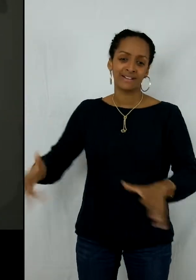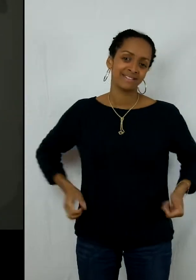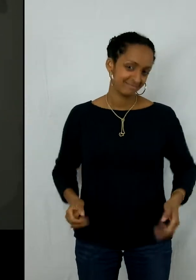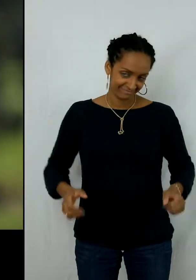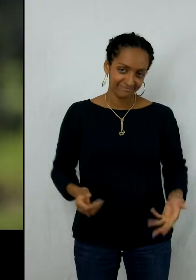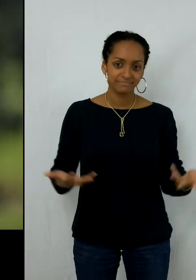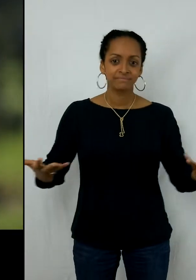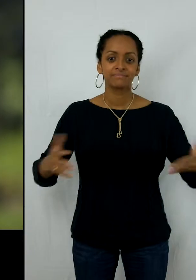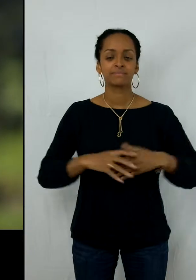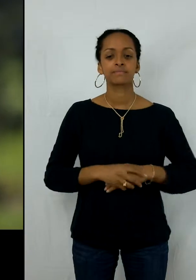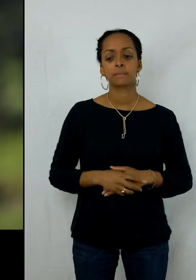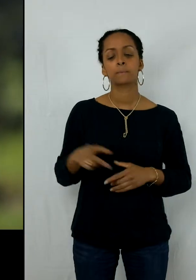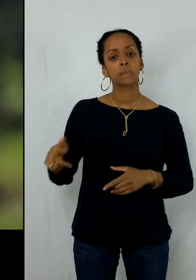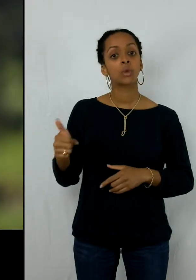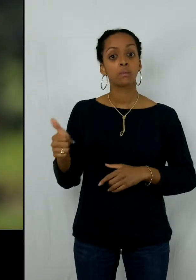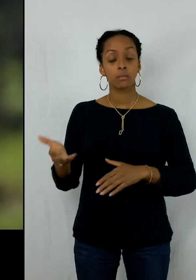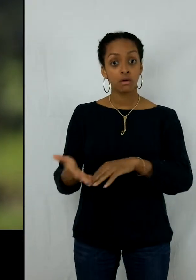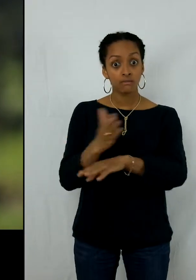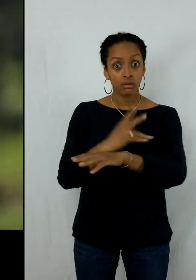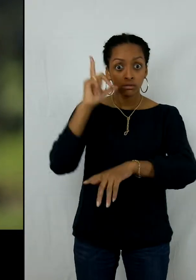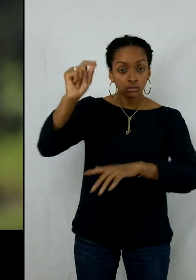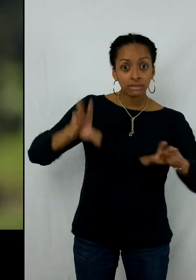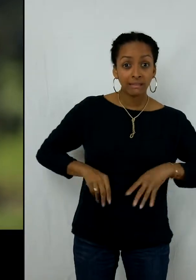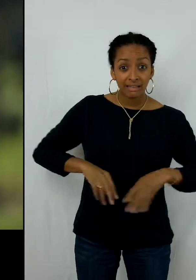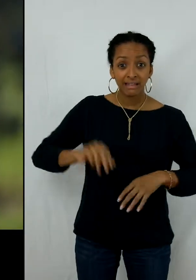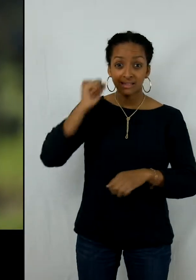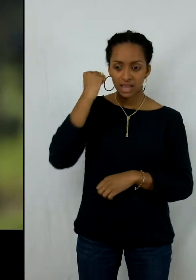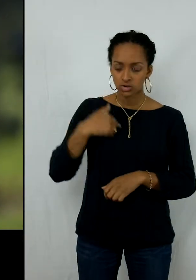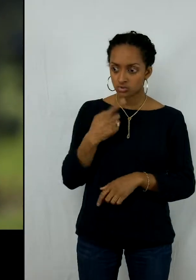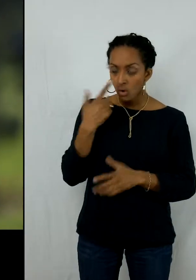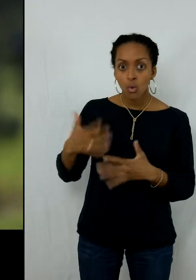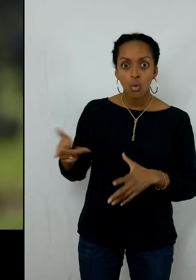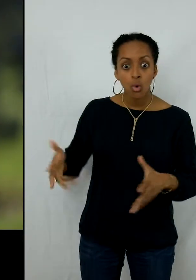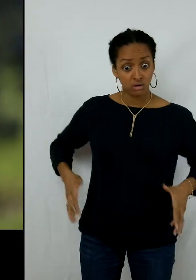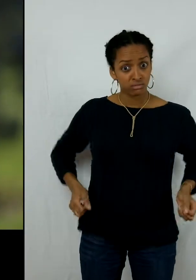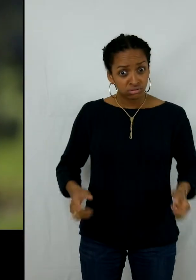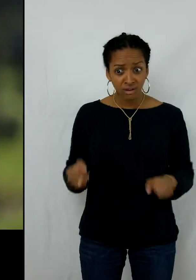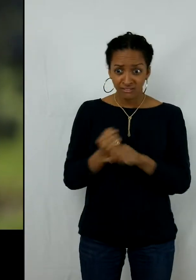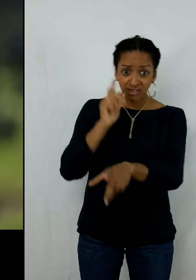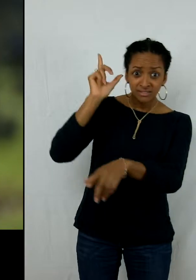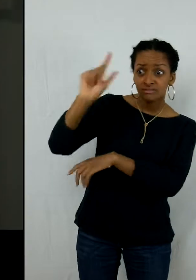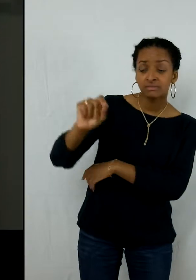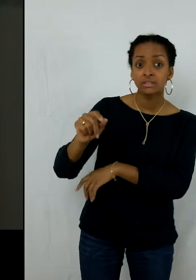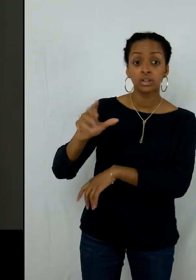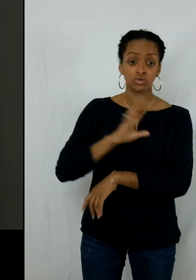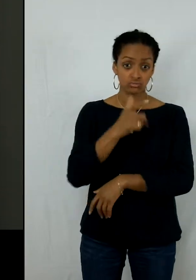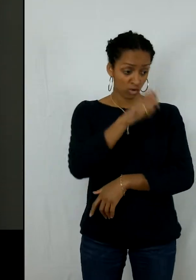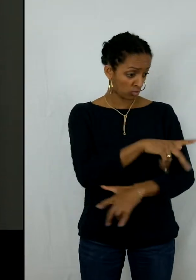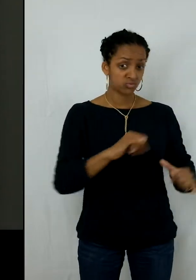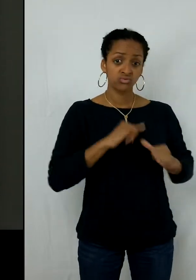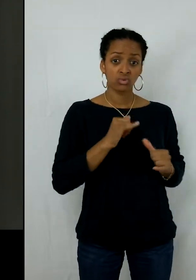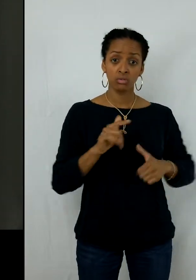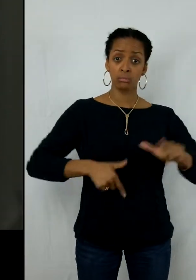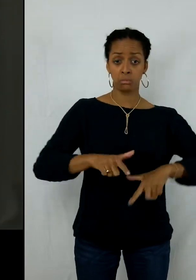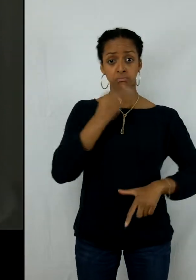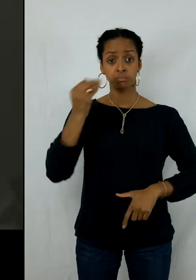au Canada, pour le coup, le fait qu'il soit en fauteuil et d'aller prendre cette initiative, alors qu'il des jeunes ici qui sont sur leurs deux jambes et qui ne bougent pas de France, je trouvais ça courageux. Pour